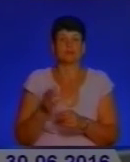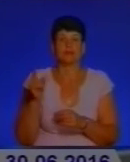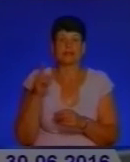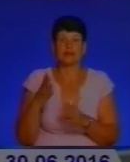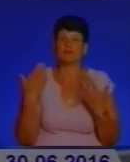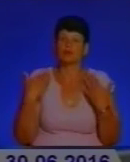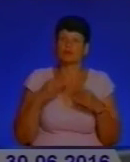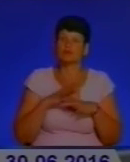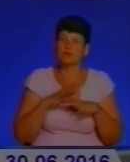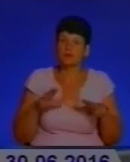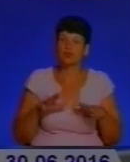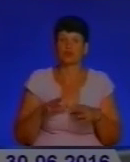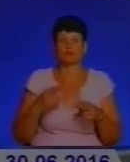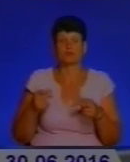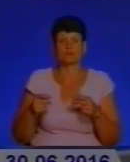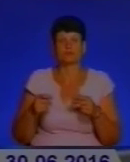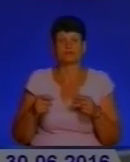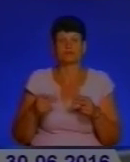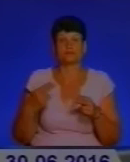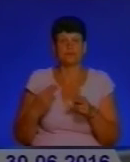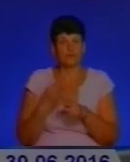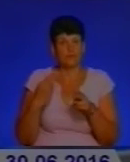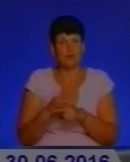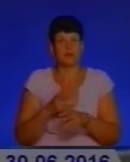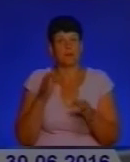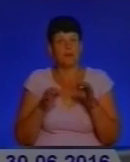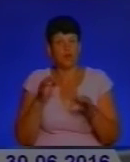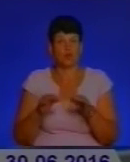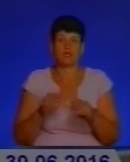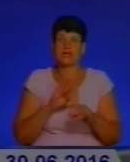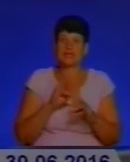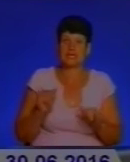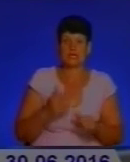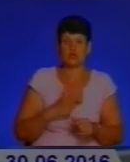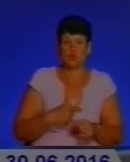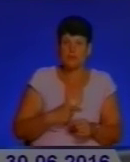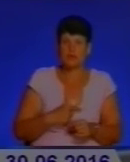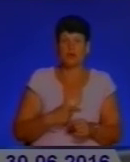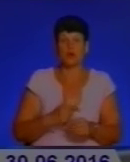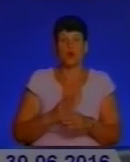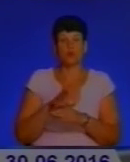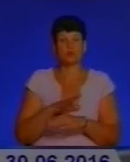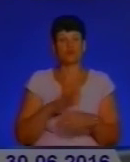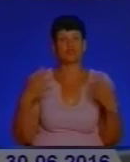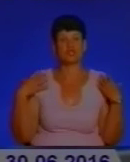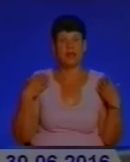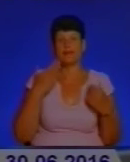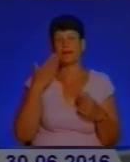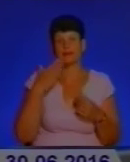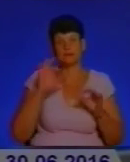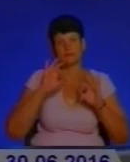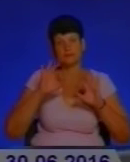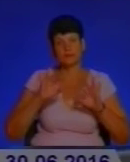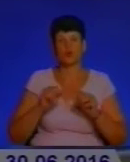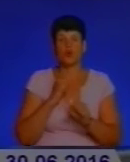не спричинити ніякої шкоди ні собі, ні природі. Я нагадаю, гостем нашої студії був начальник відділу агітаційно-пропагандистської